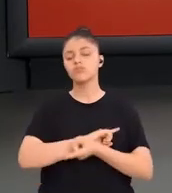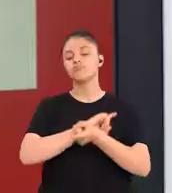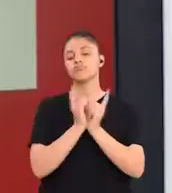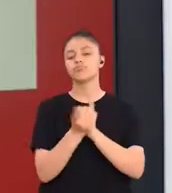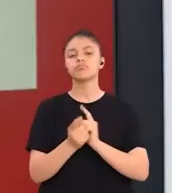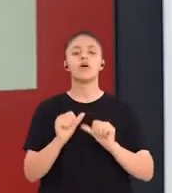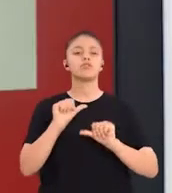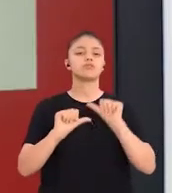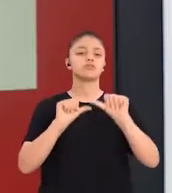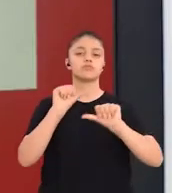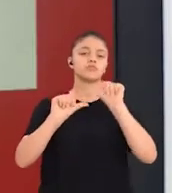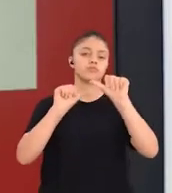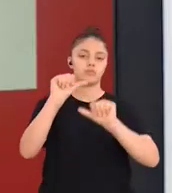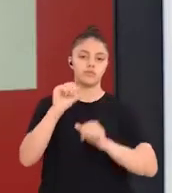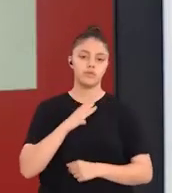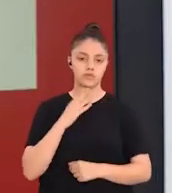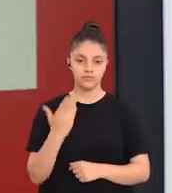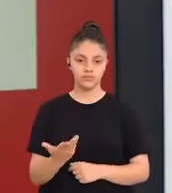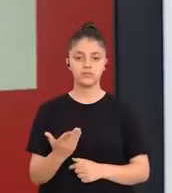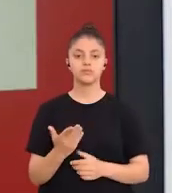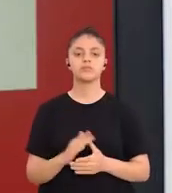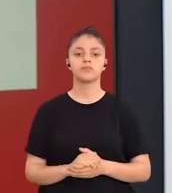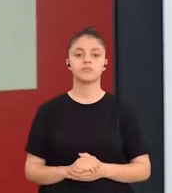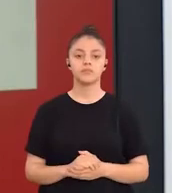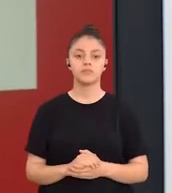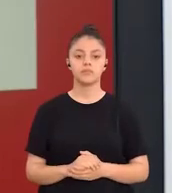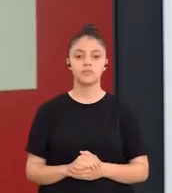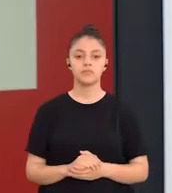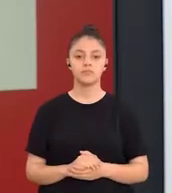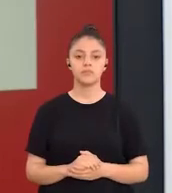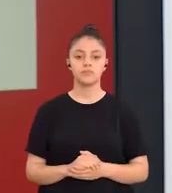çeşitli aşamalardan oluştuğu görülmektedir.